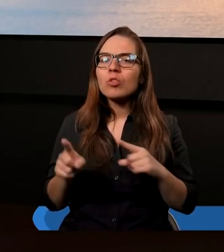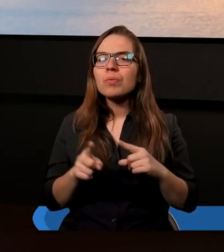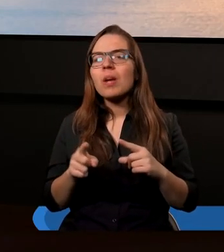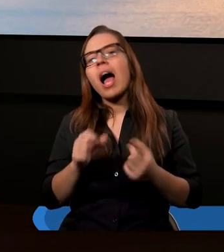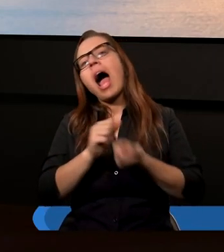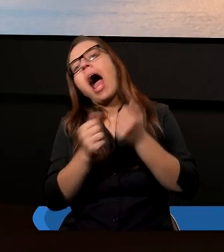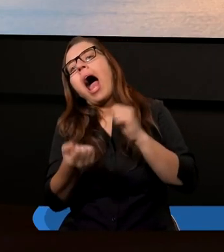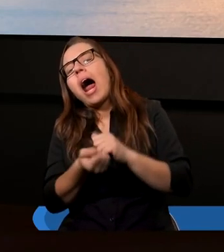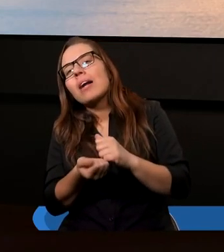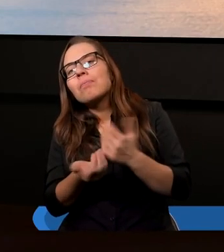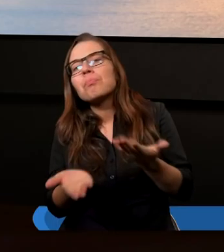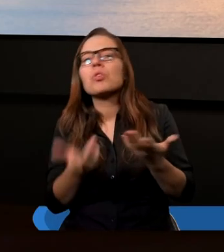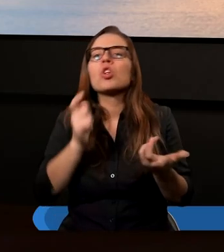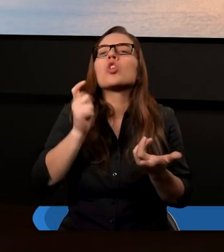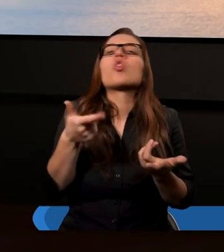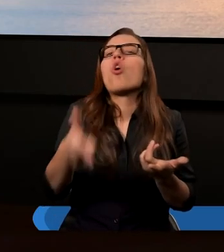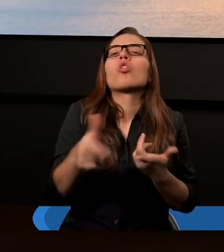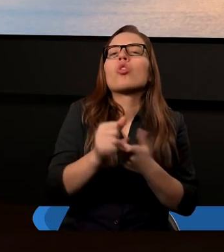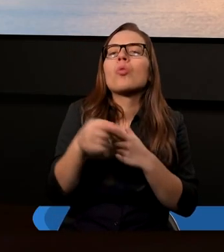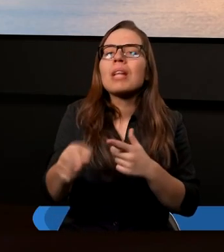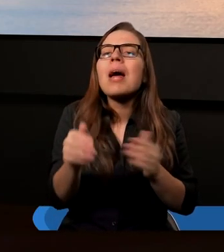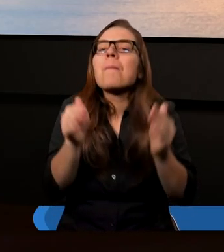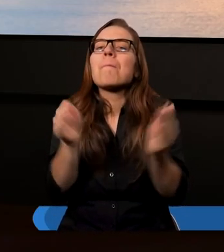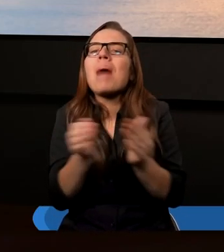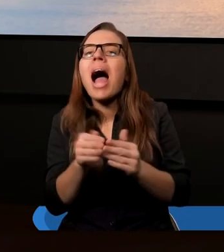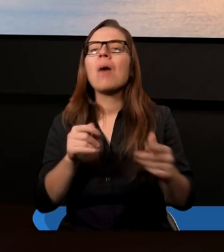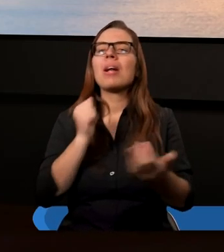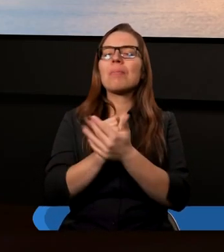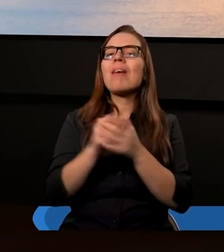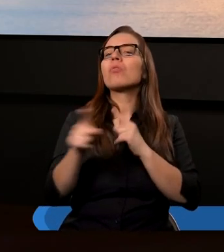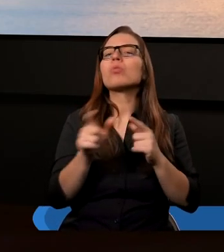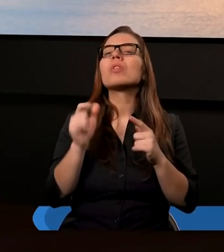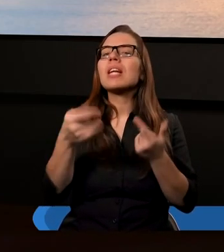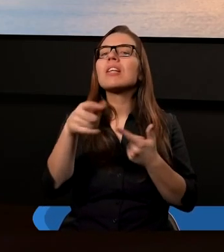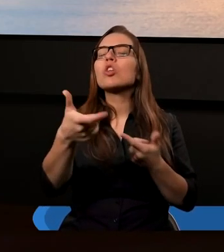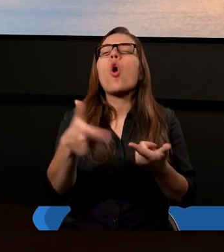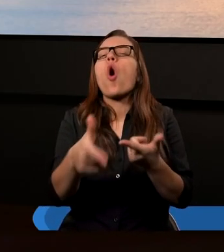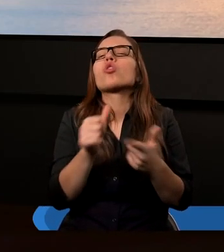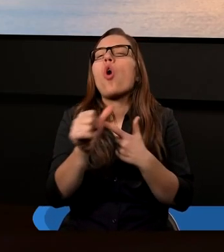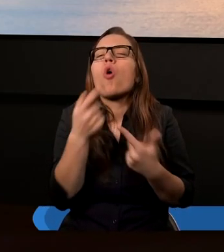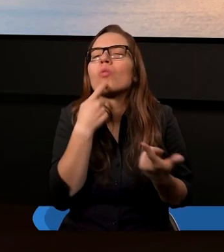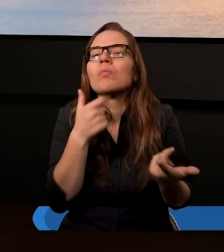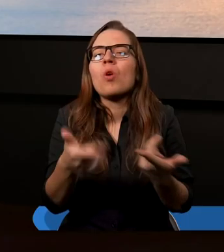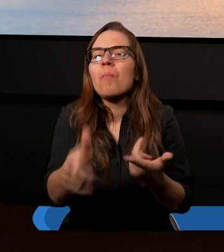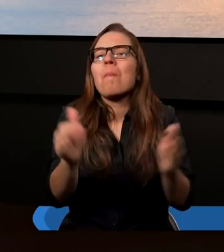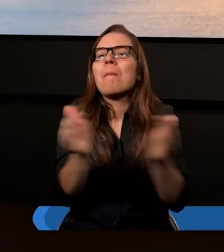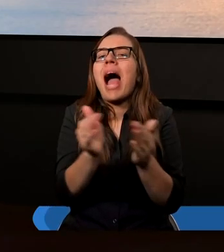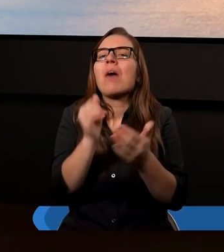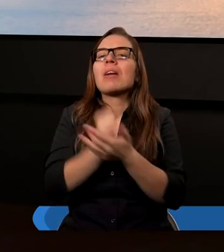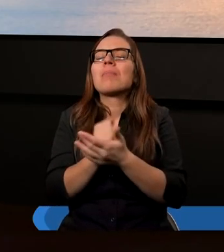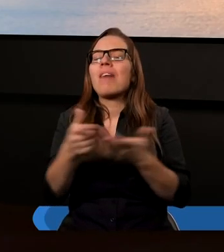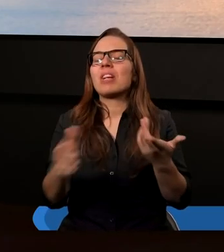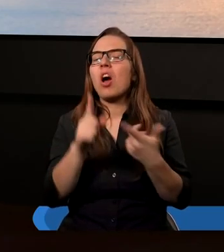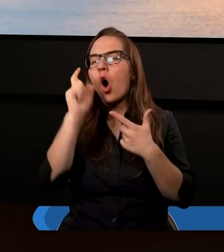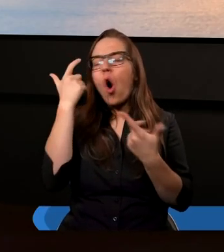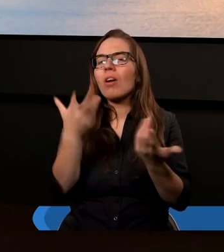albo też czym są te małe sprawy, które przedstawione są w wersecie. Czego dotyczą te małe sprawy? Może tak osobiście, prawda, na przykład